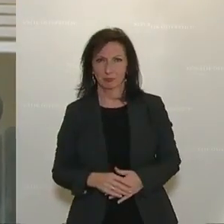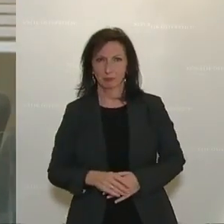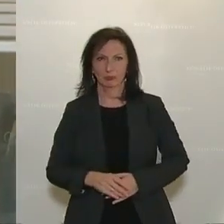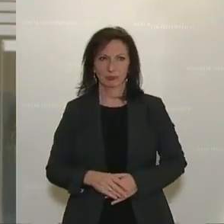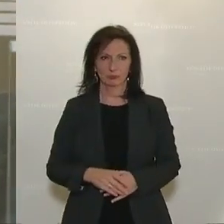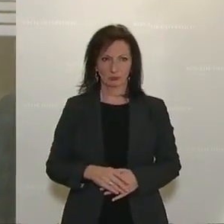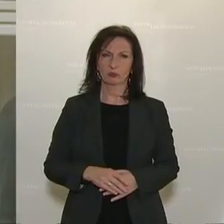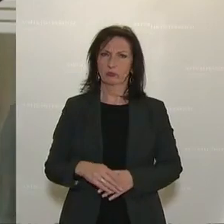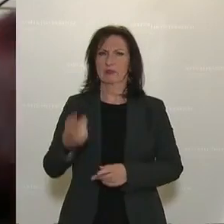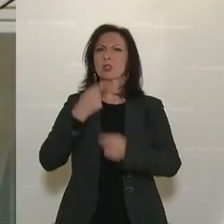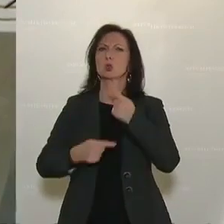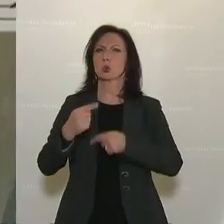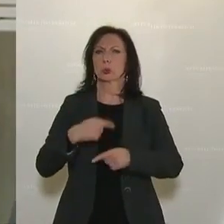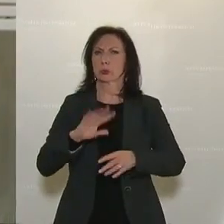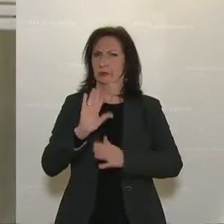Ja,